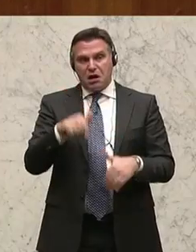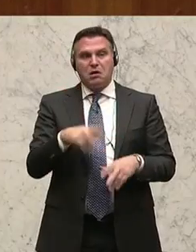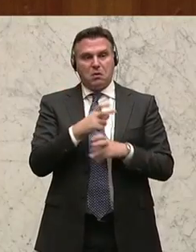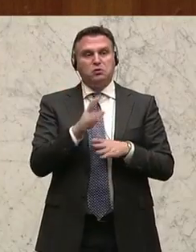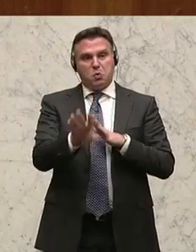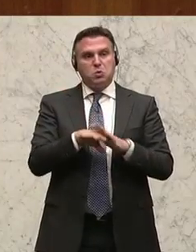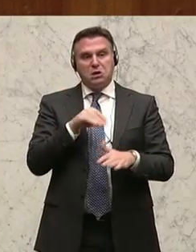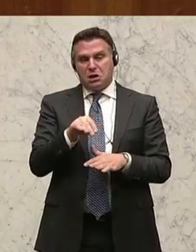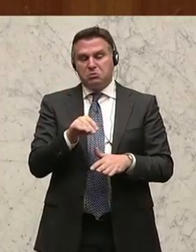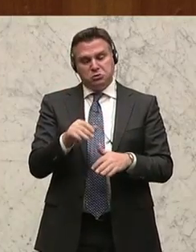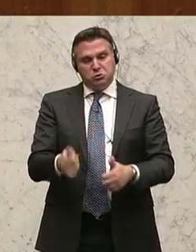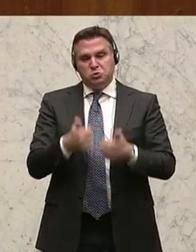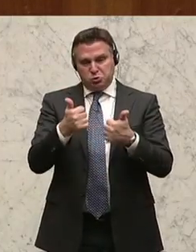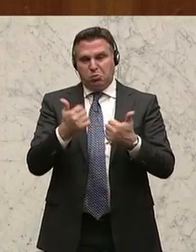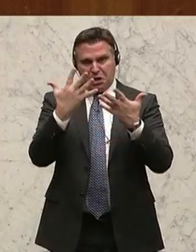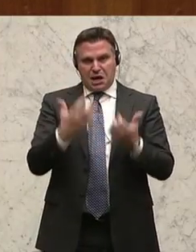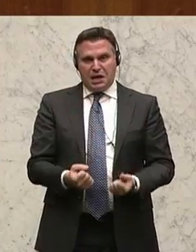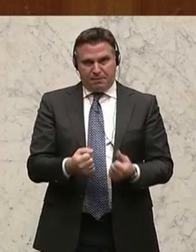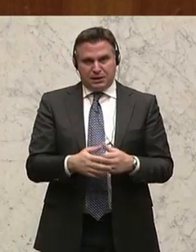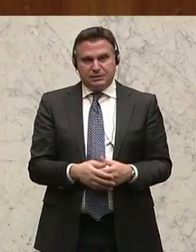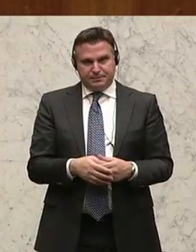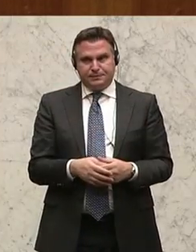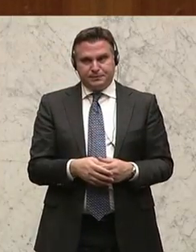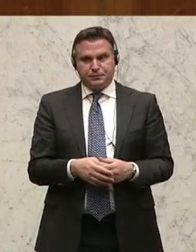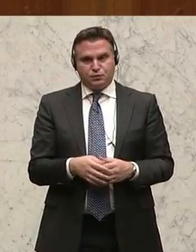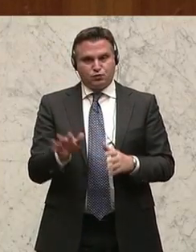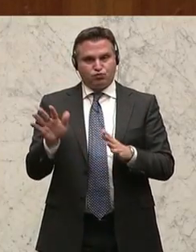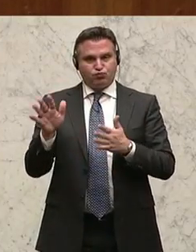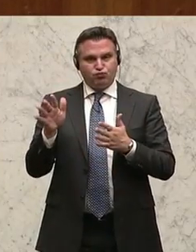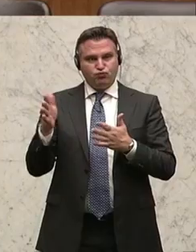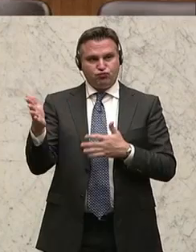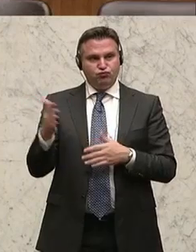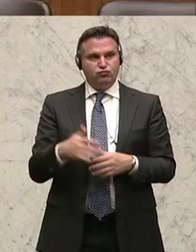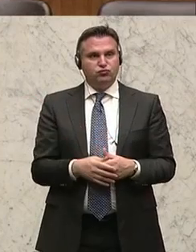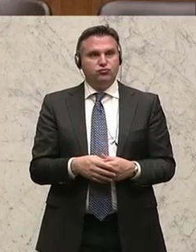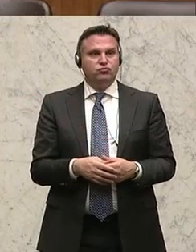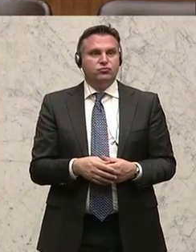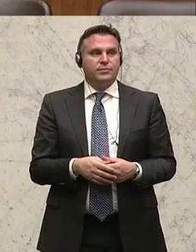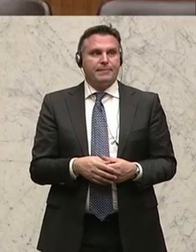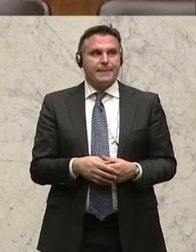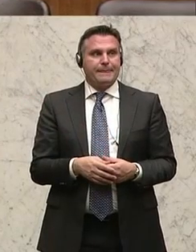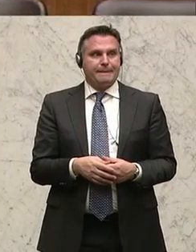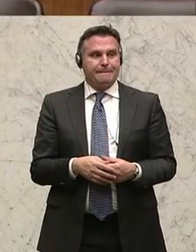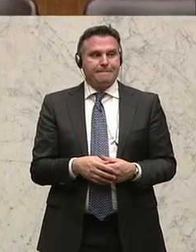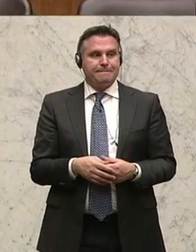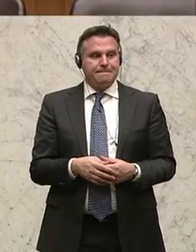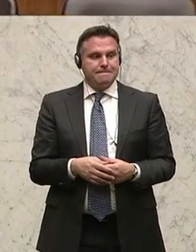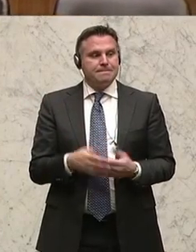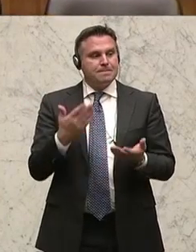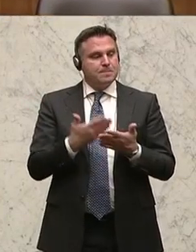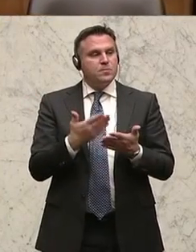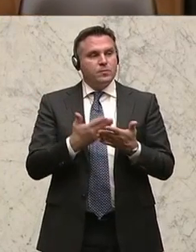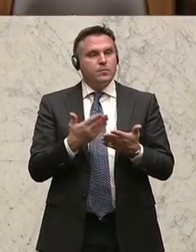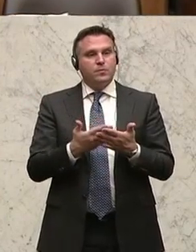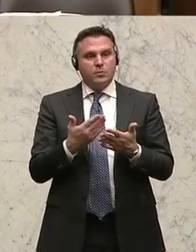Unternehmen. Das sind super Ergebnisse. Wo wir natürlich, und das ist keine Frage, überall